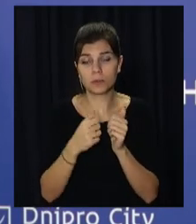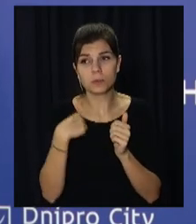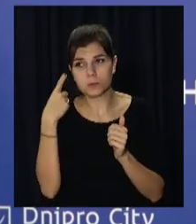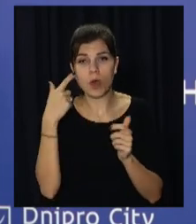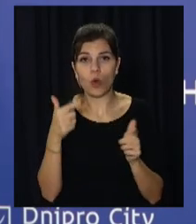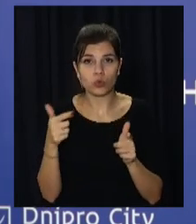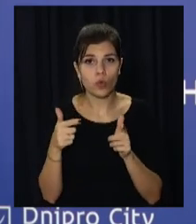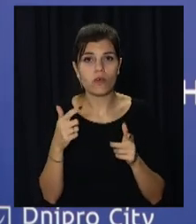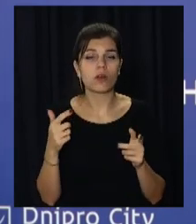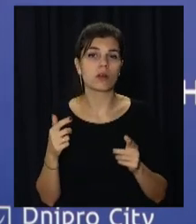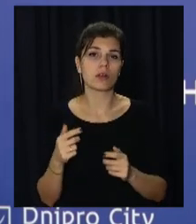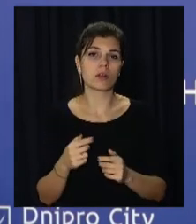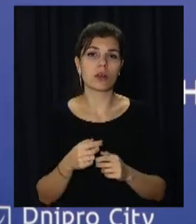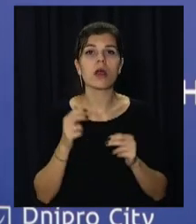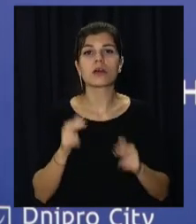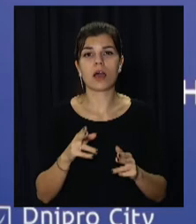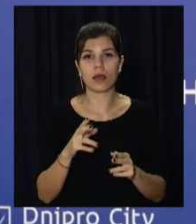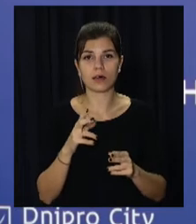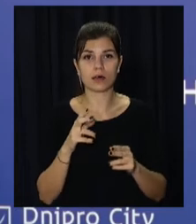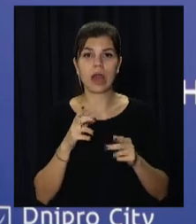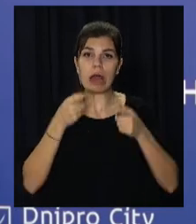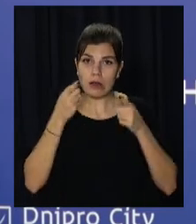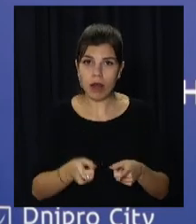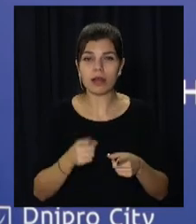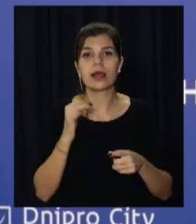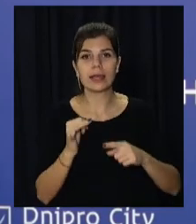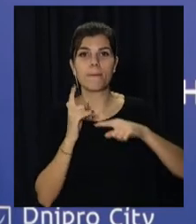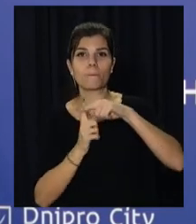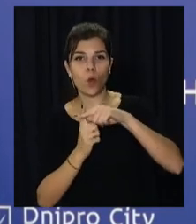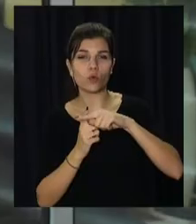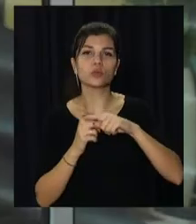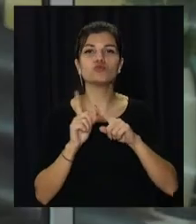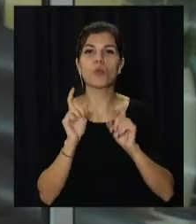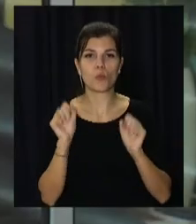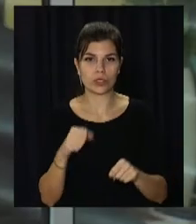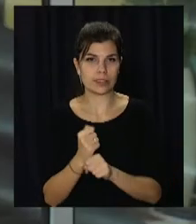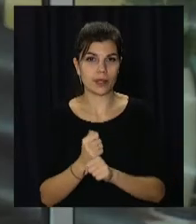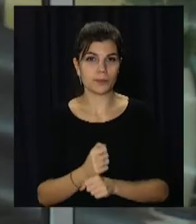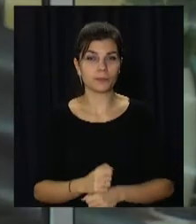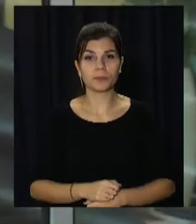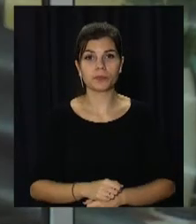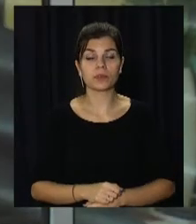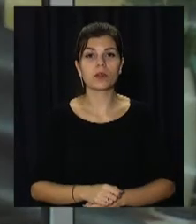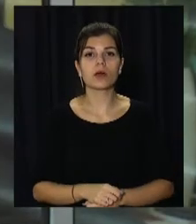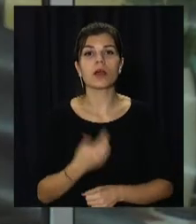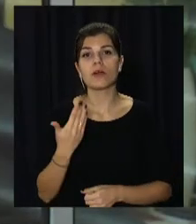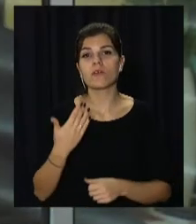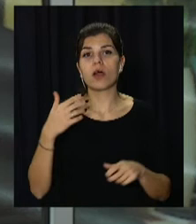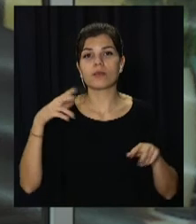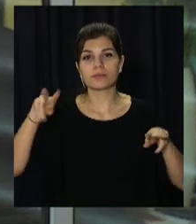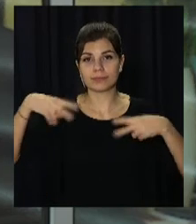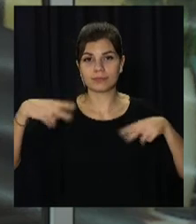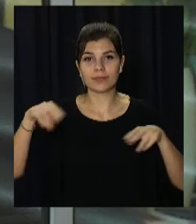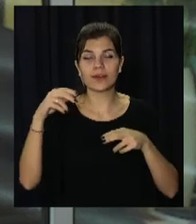готовимося, як оптимістичному, так і реалістичному, так і пісимістичному. Художньо гімнастику у маси.